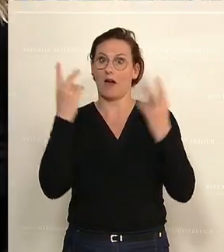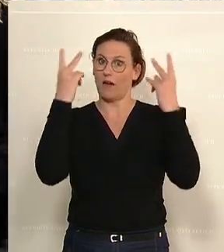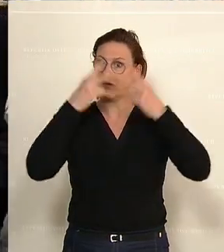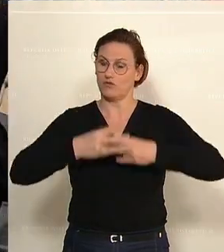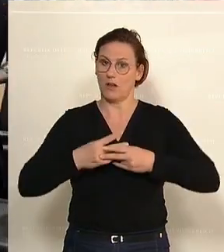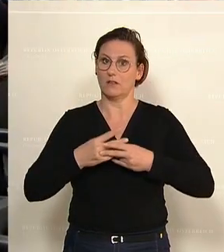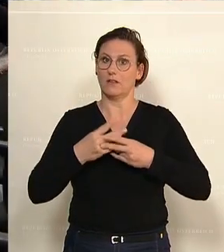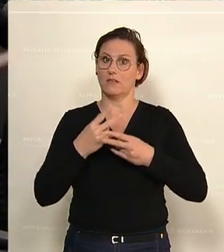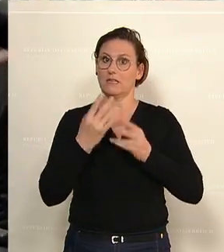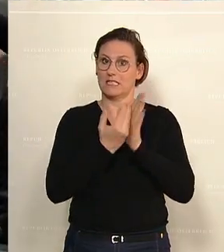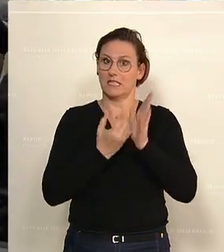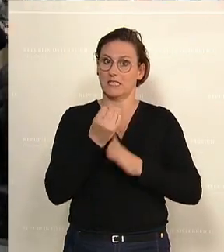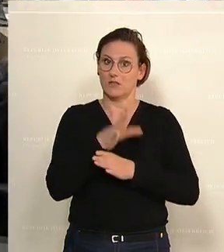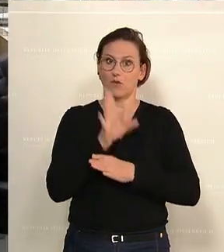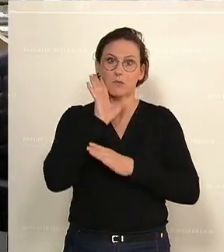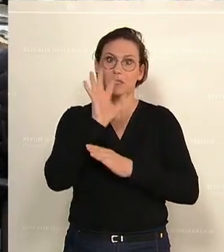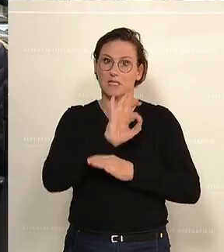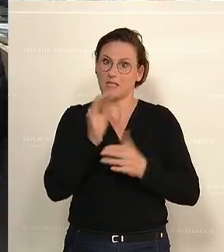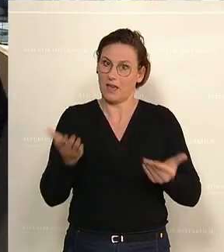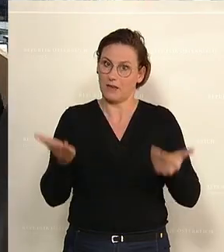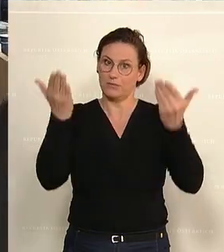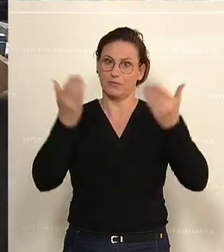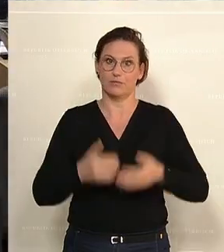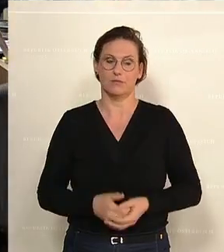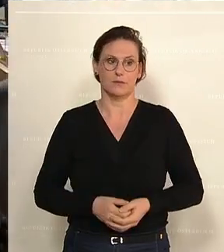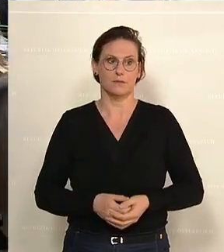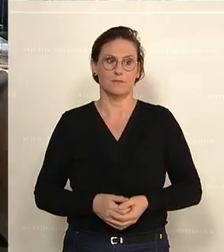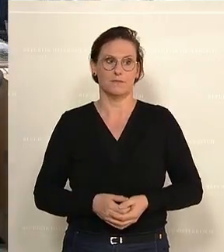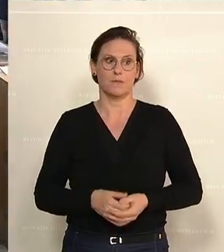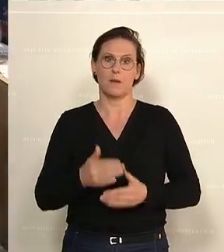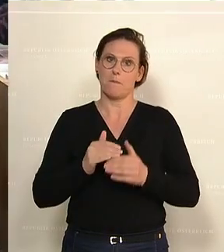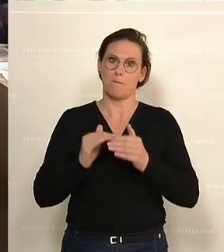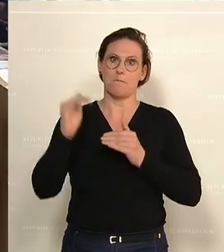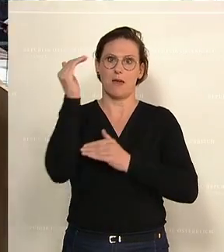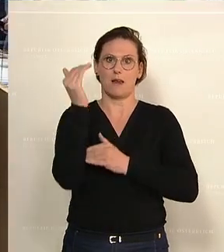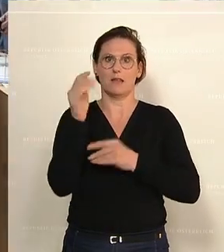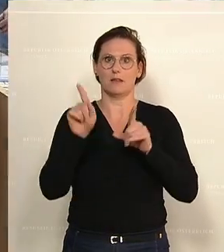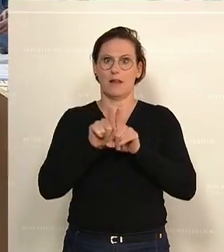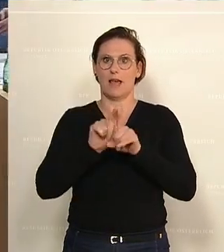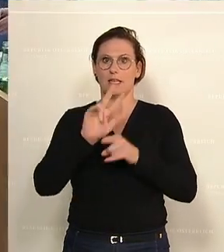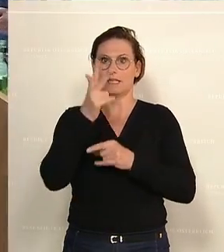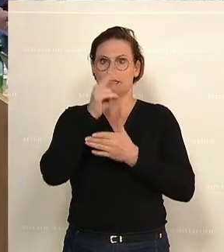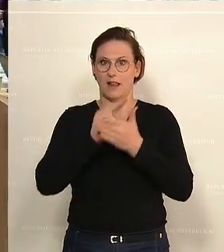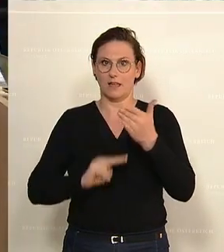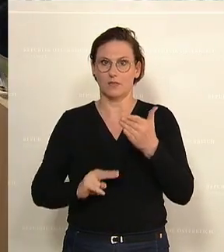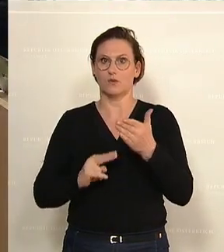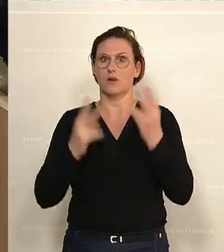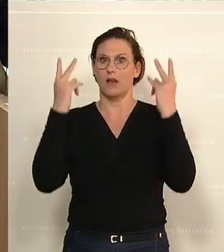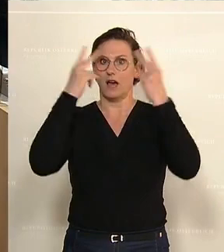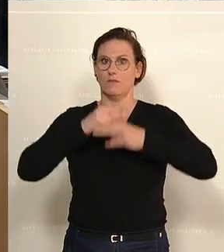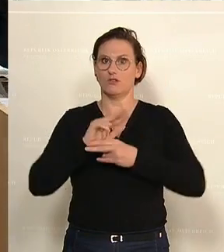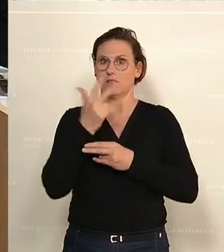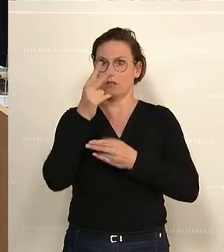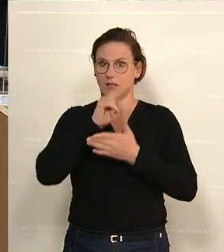Gesetzentwurf aus? Den bitte ich um ein Zeichen der Zustimmung. Das ist die Mehrheit. Wir kommen zugleich zur dritten Lesung, Zustimmung in